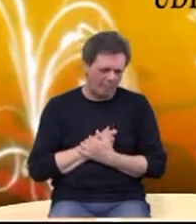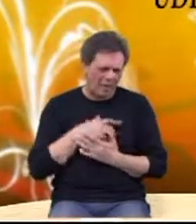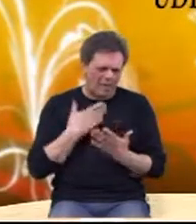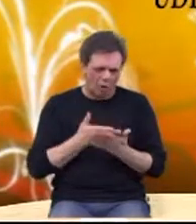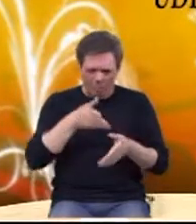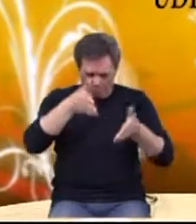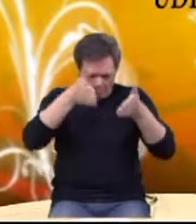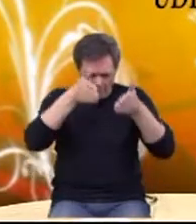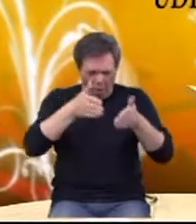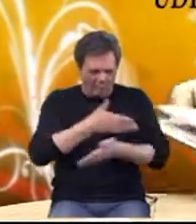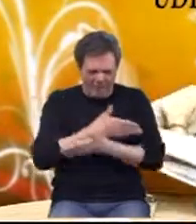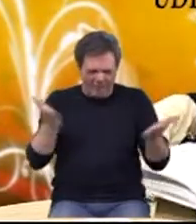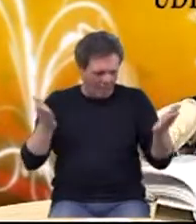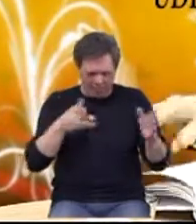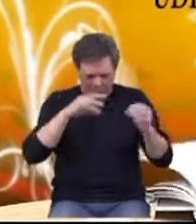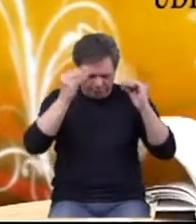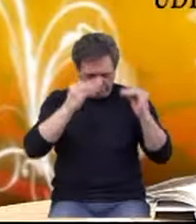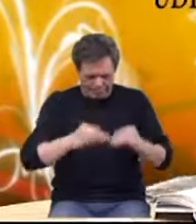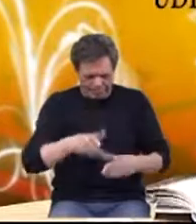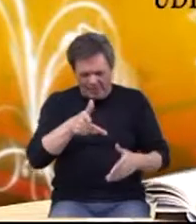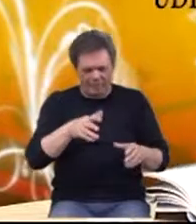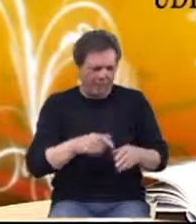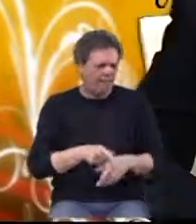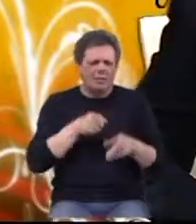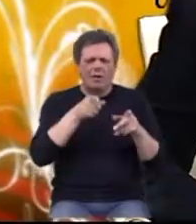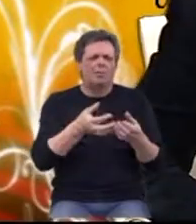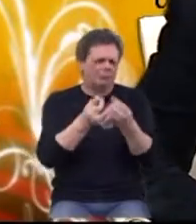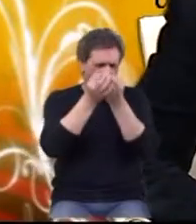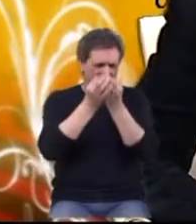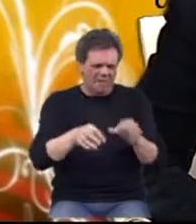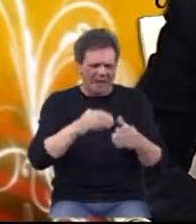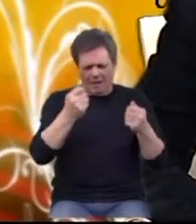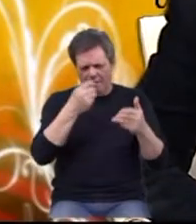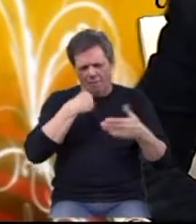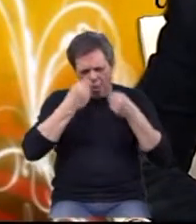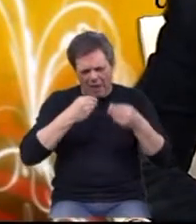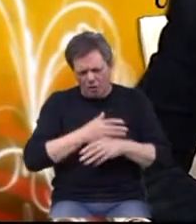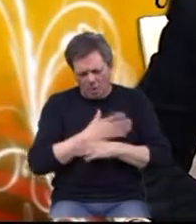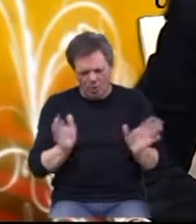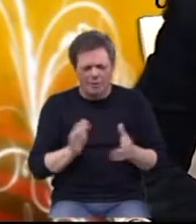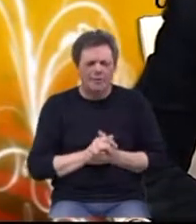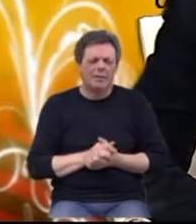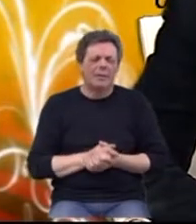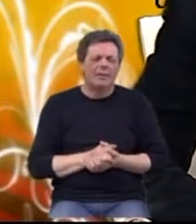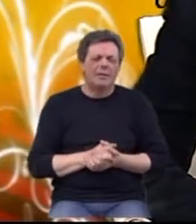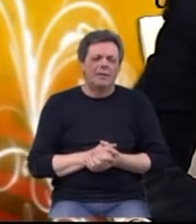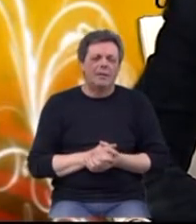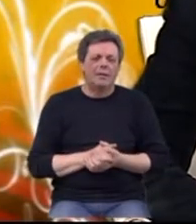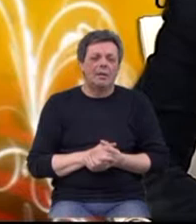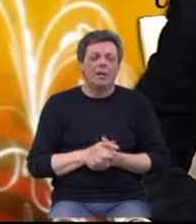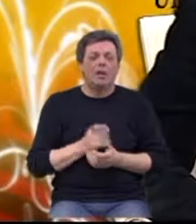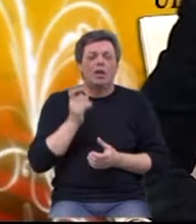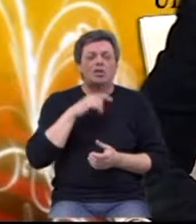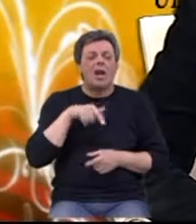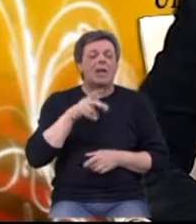ovdje sve što je kod nas dostupno, da ste vi ovdje napisano, objašnjeno, rečeno. Čak i nešto što